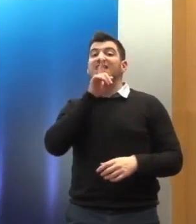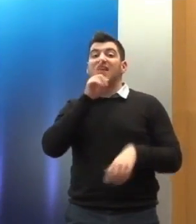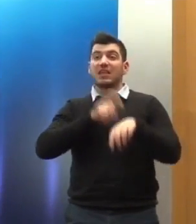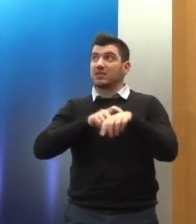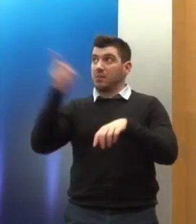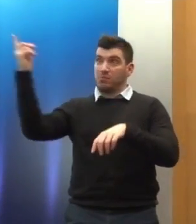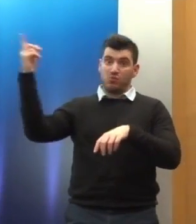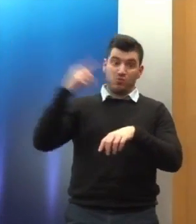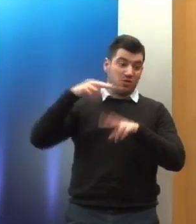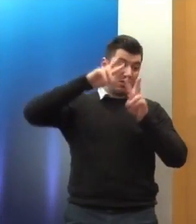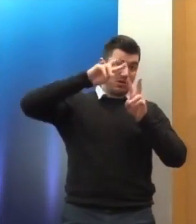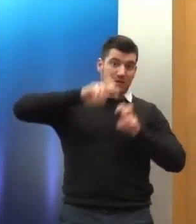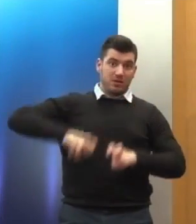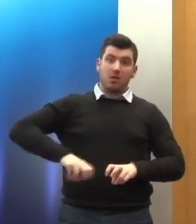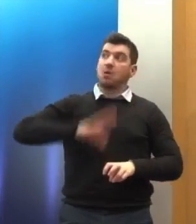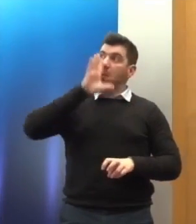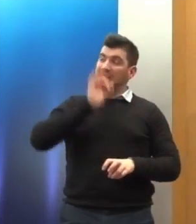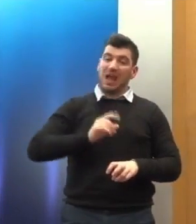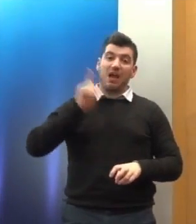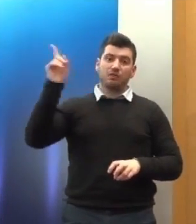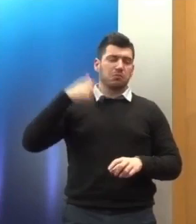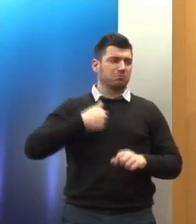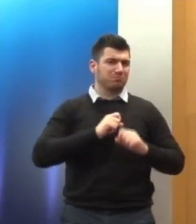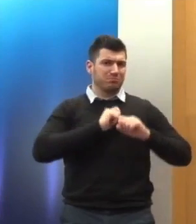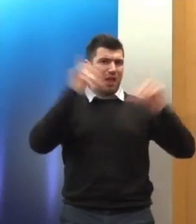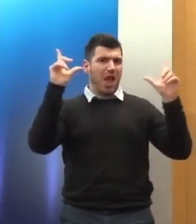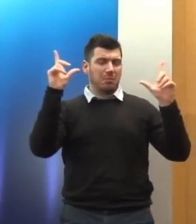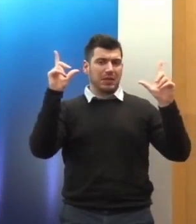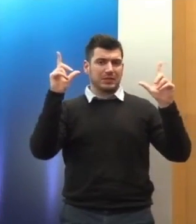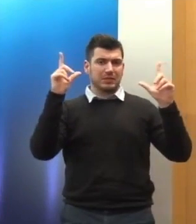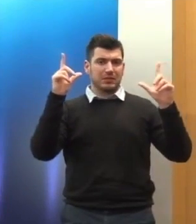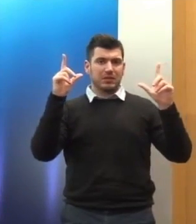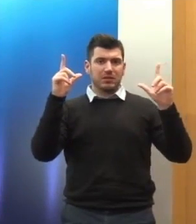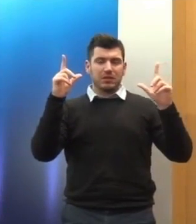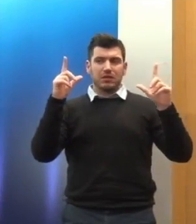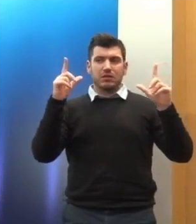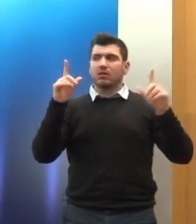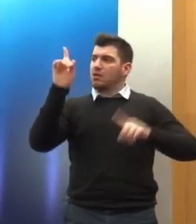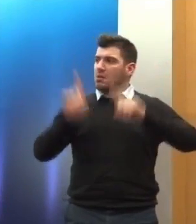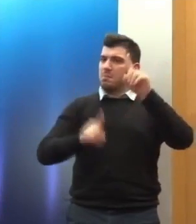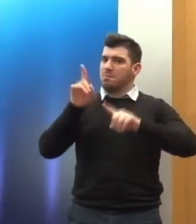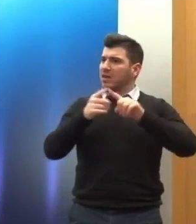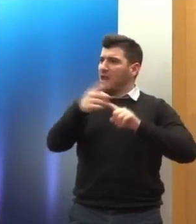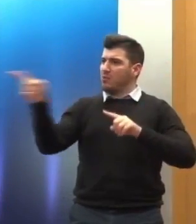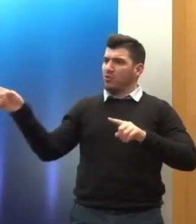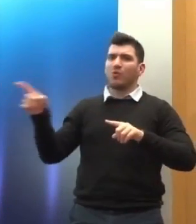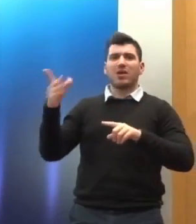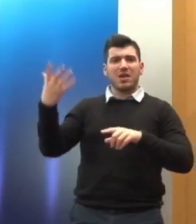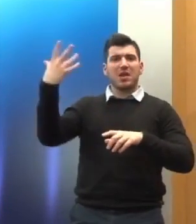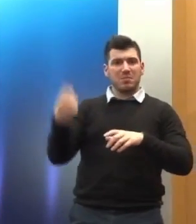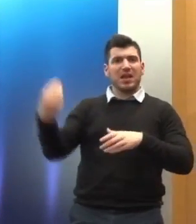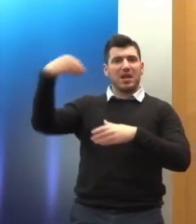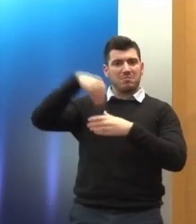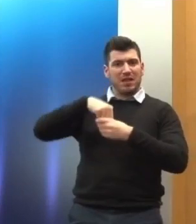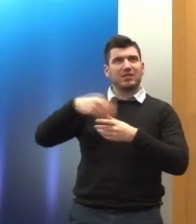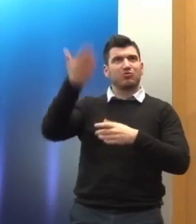προκάλεσε μεγάλη και θετική έκπληξη. Όσοι από τους παρόντες σήμερα ήταν παρόντες ή παρούσες και